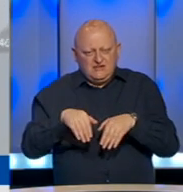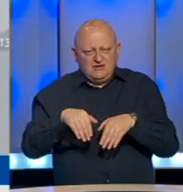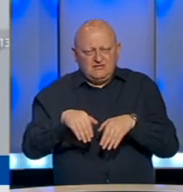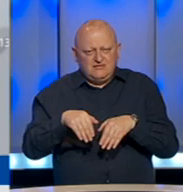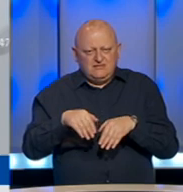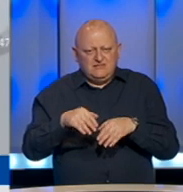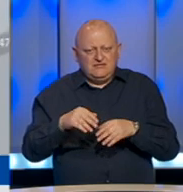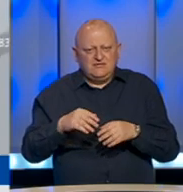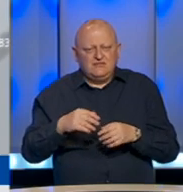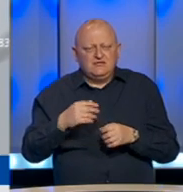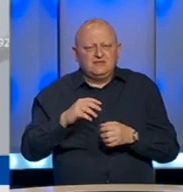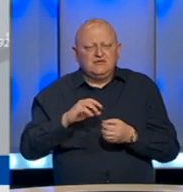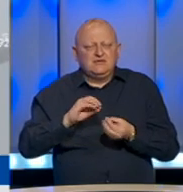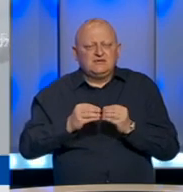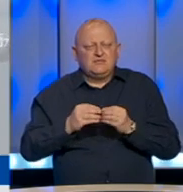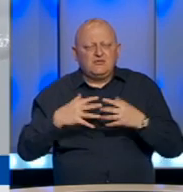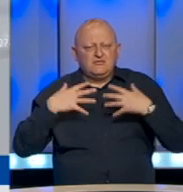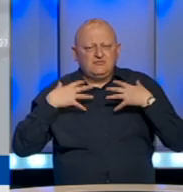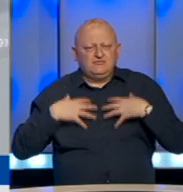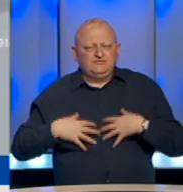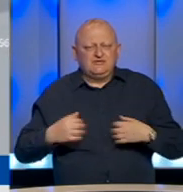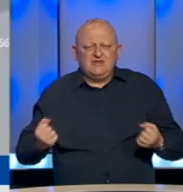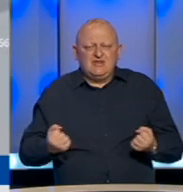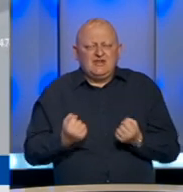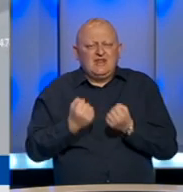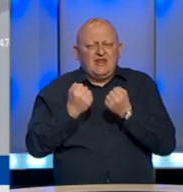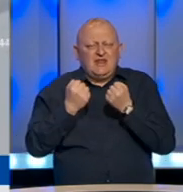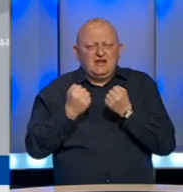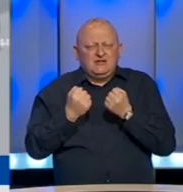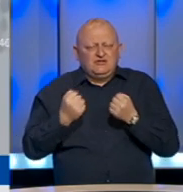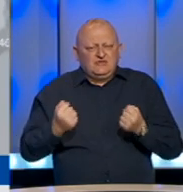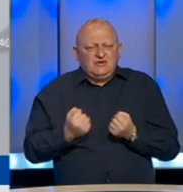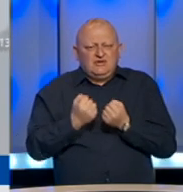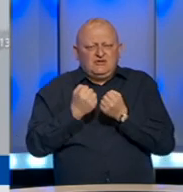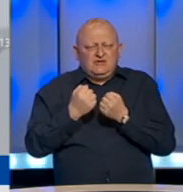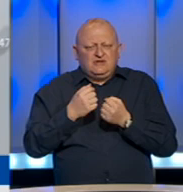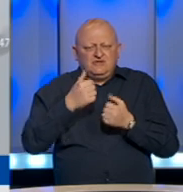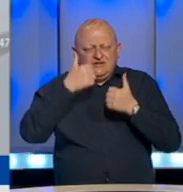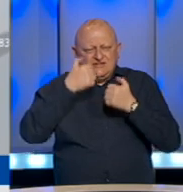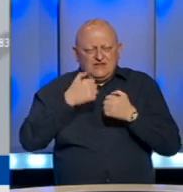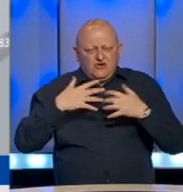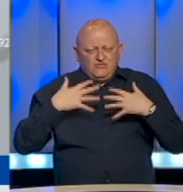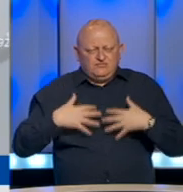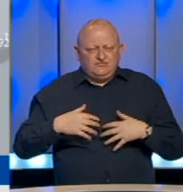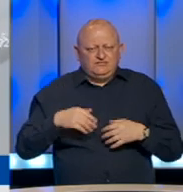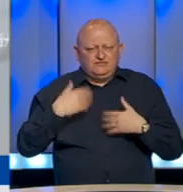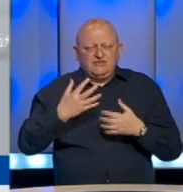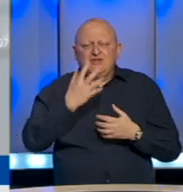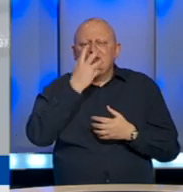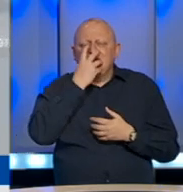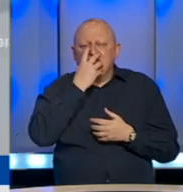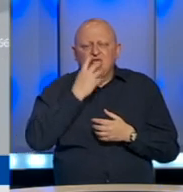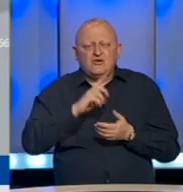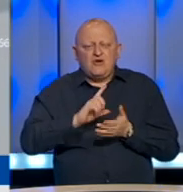akutnom respiratornom insuficijencijom, jako teškom klinčkom slikom stavljena na respirator.